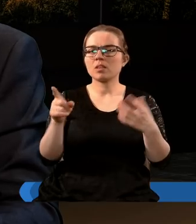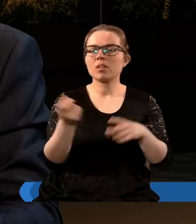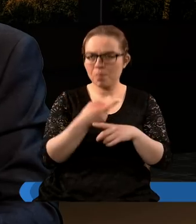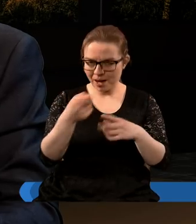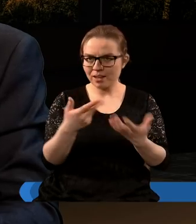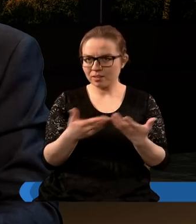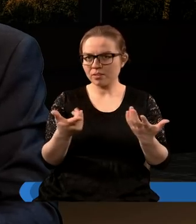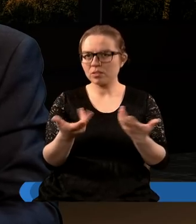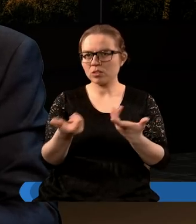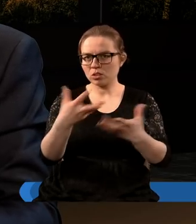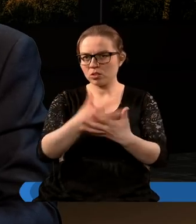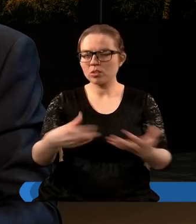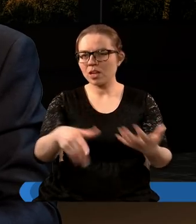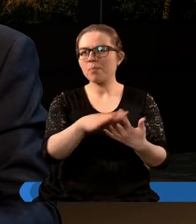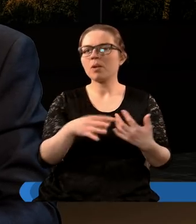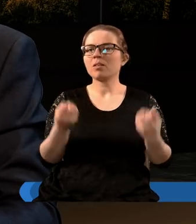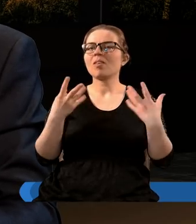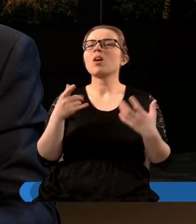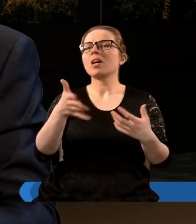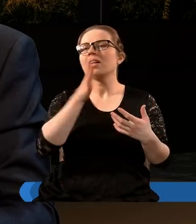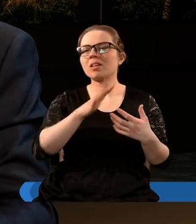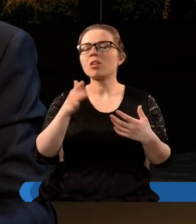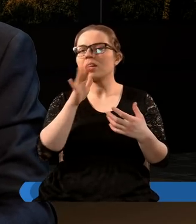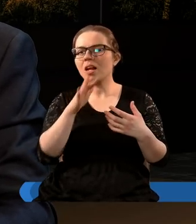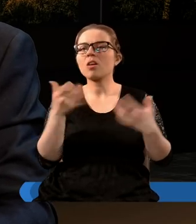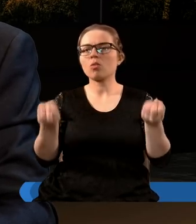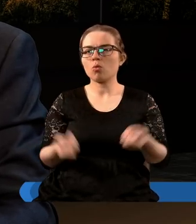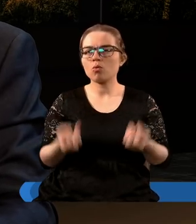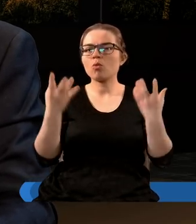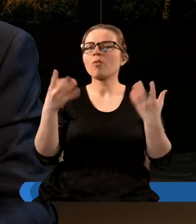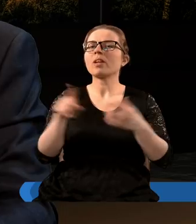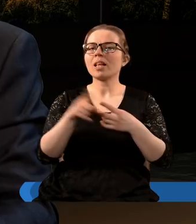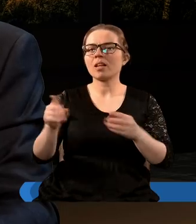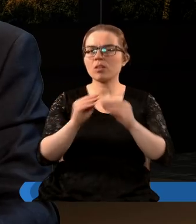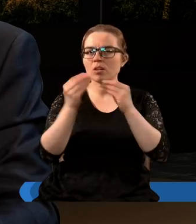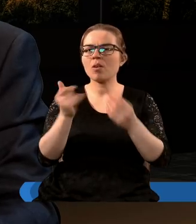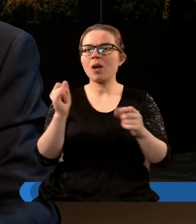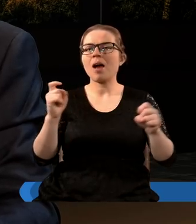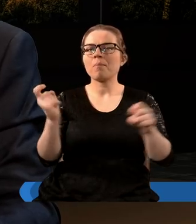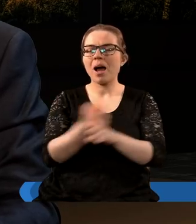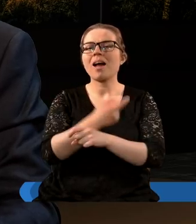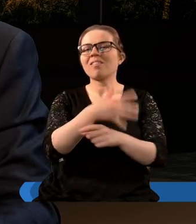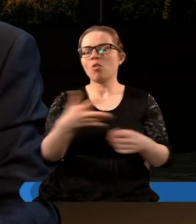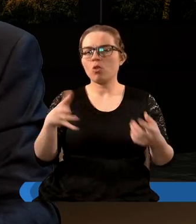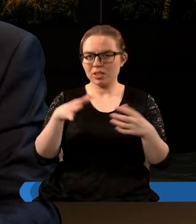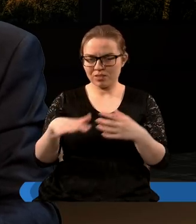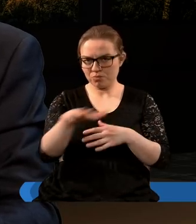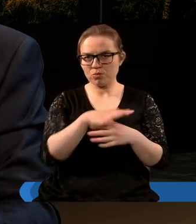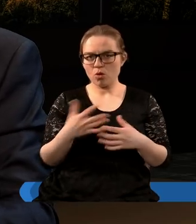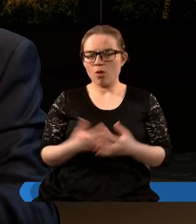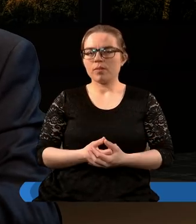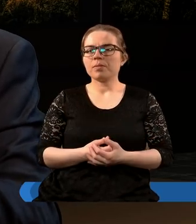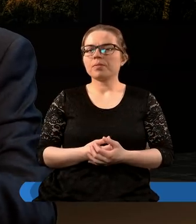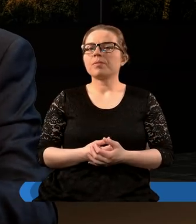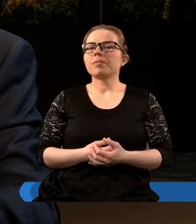wyznaniowe, prawda? Kiedy wyciągnął Izrael z Egiptu, to utworzył tę strukturę jako państwo wyznaniowe. Więc my też